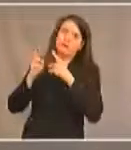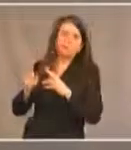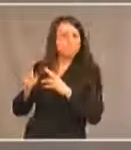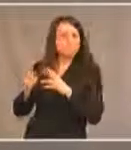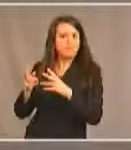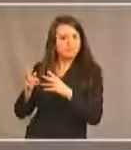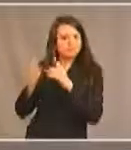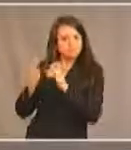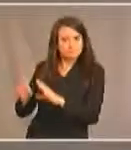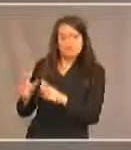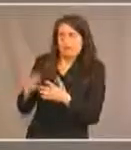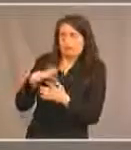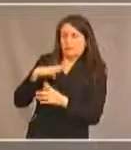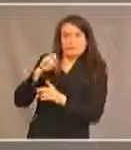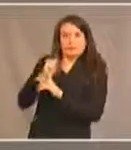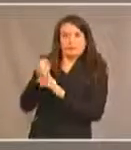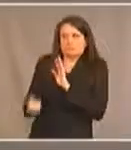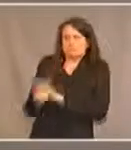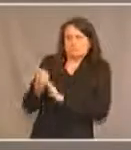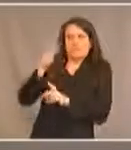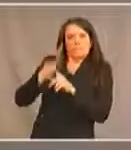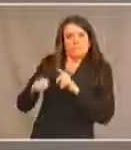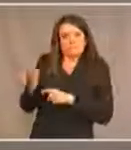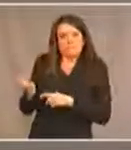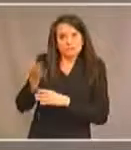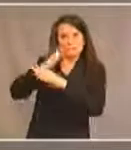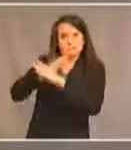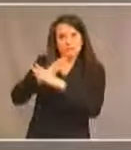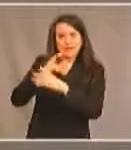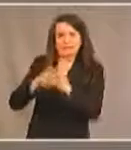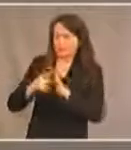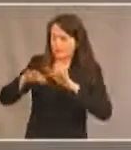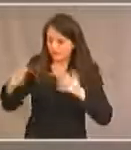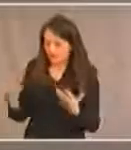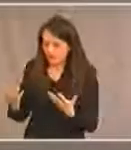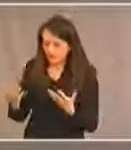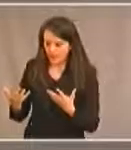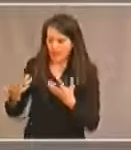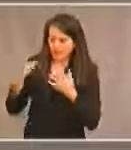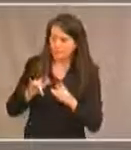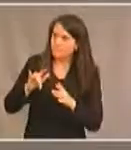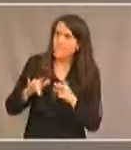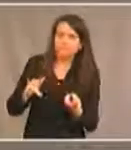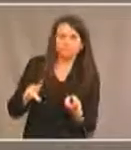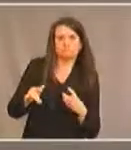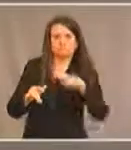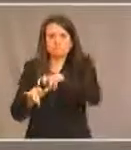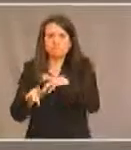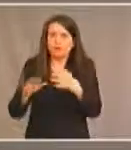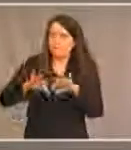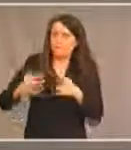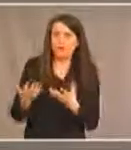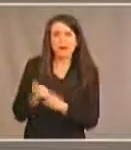dignité, fait face à cet obstacle. Et il faut l'évacuer de la communauté avec tout ce qui